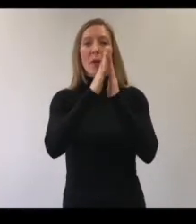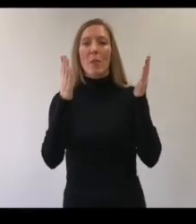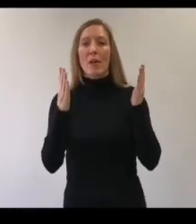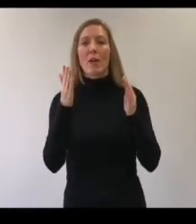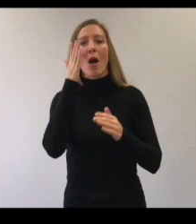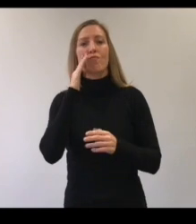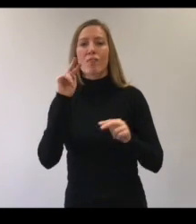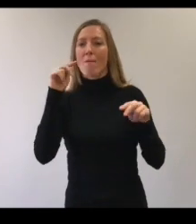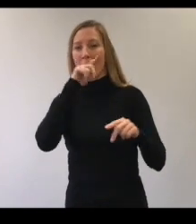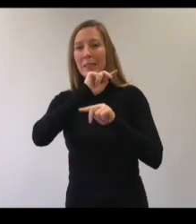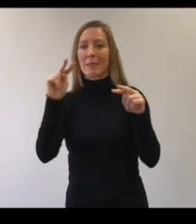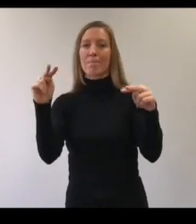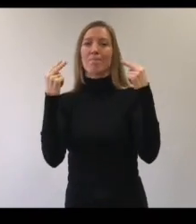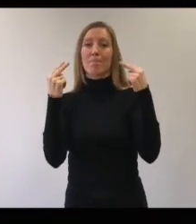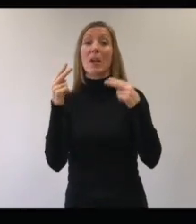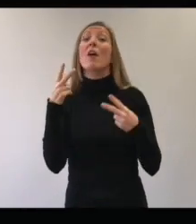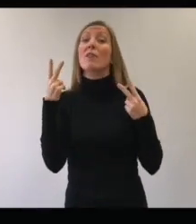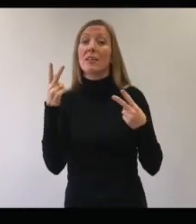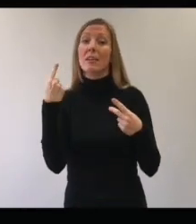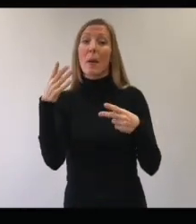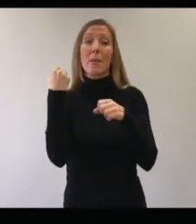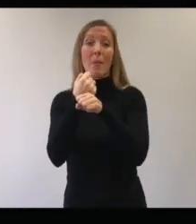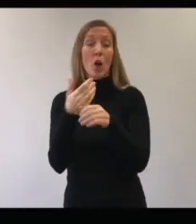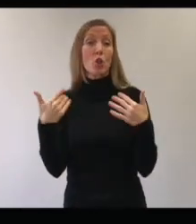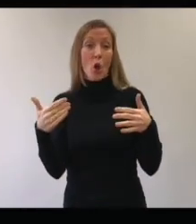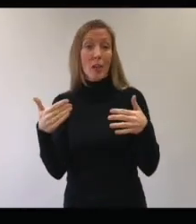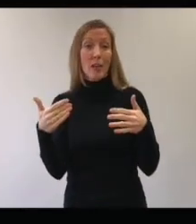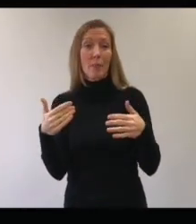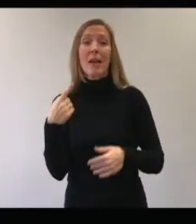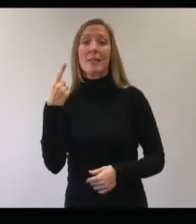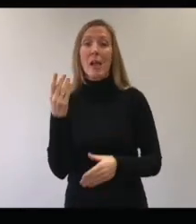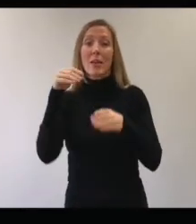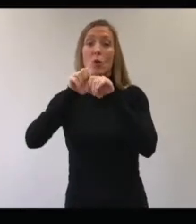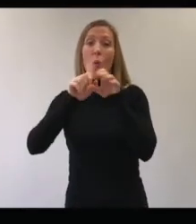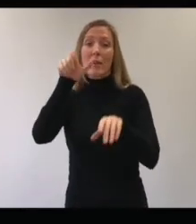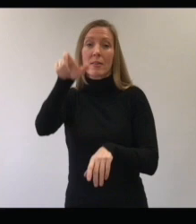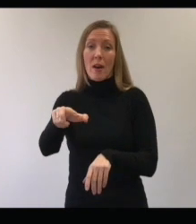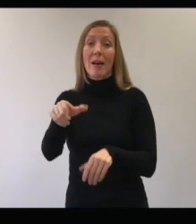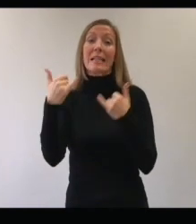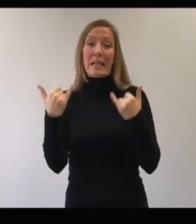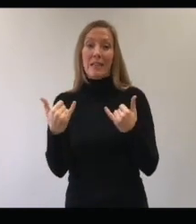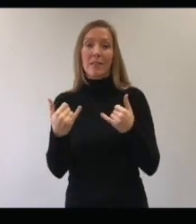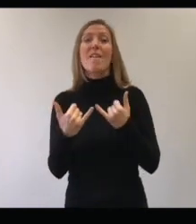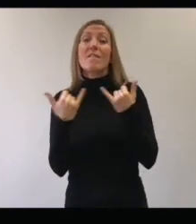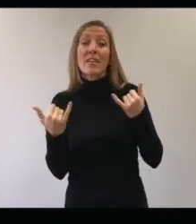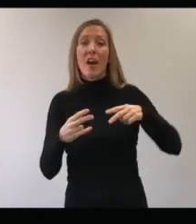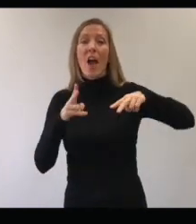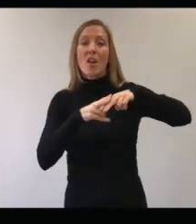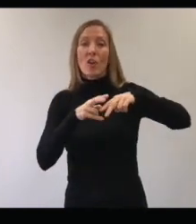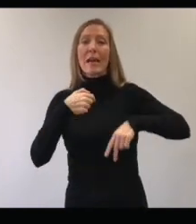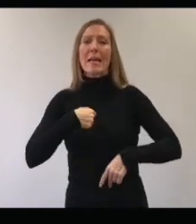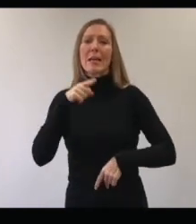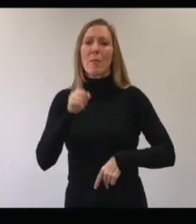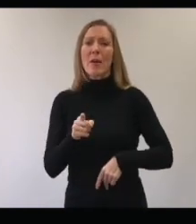verpassen. Und ganz wichtig, wenn ihr noch nicht mitgemacht habt, dann werdet jetzt Inkluencer. Sagt uns unter dem